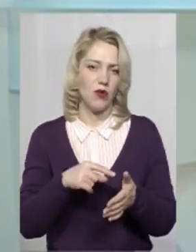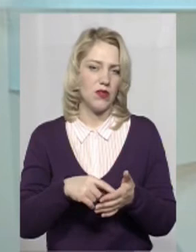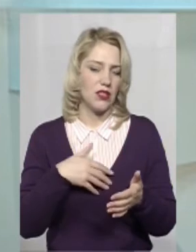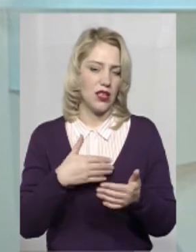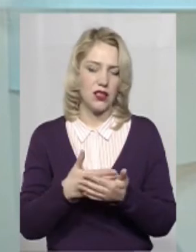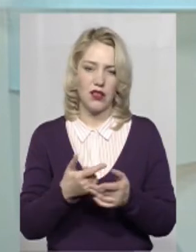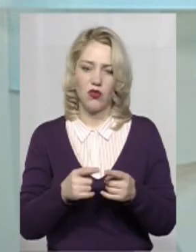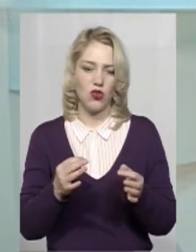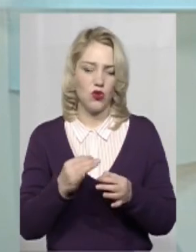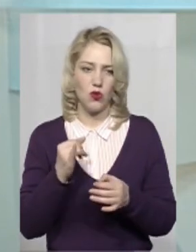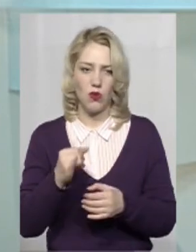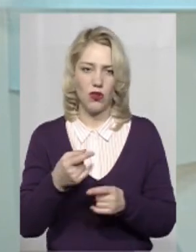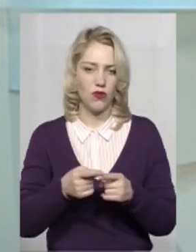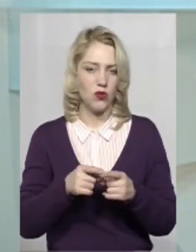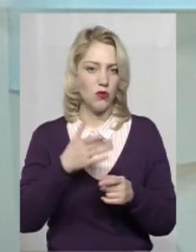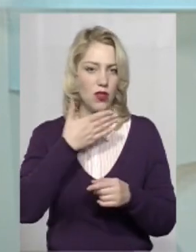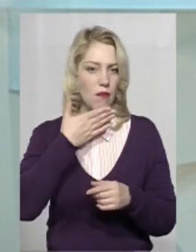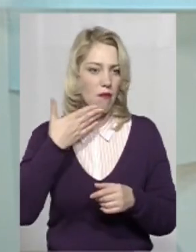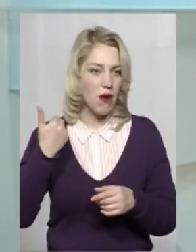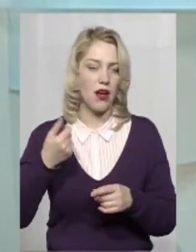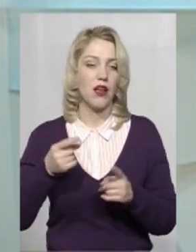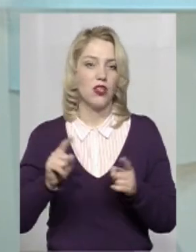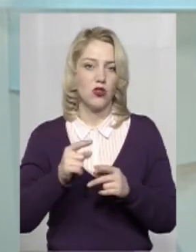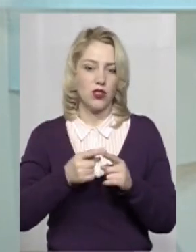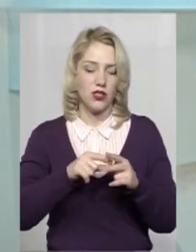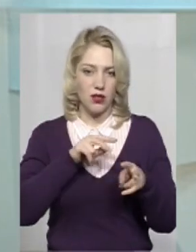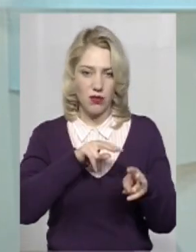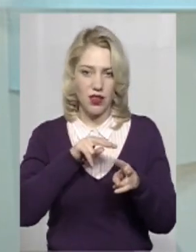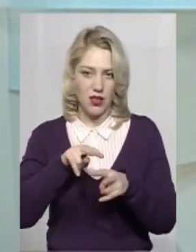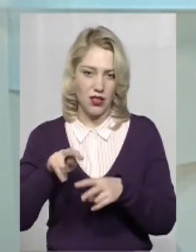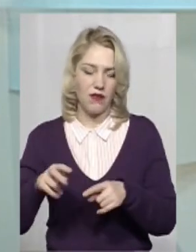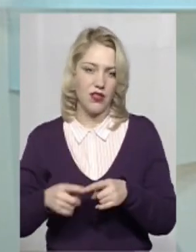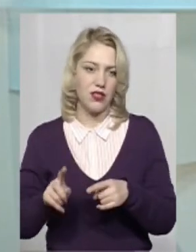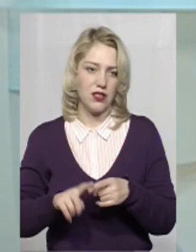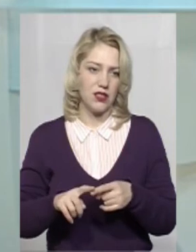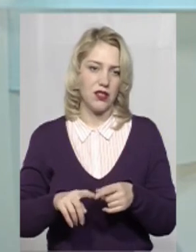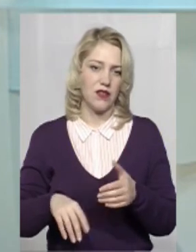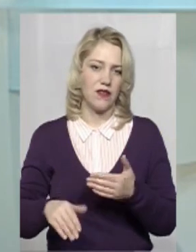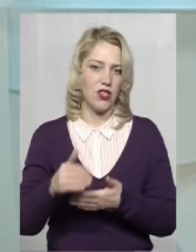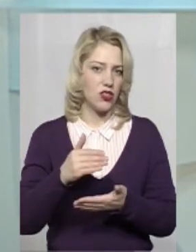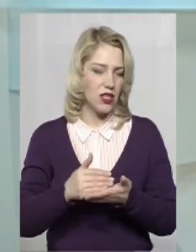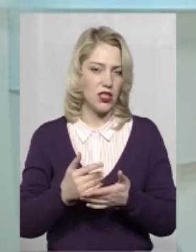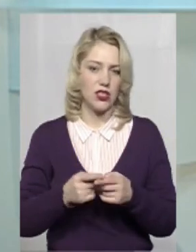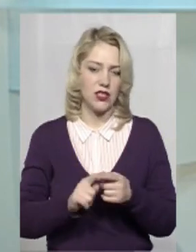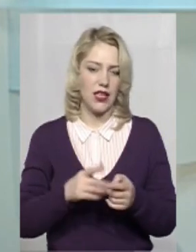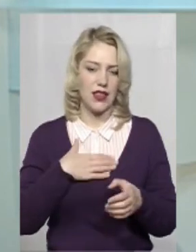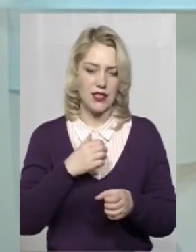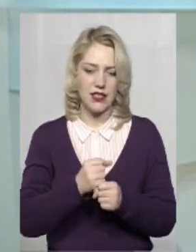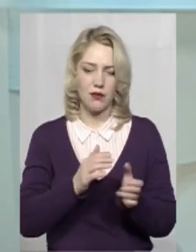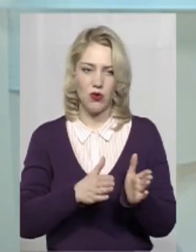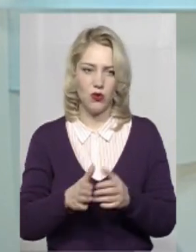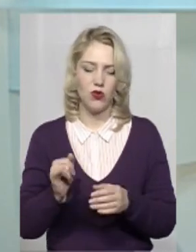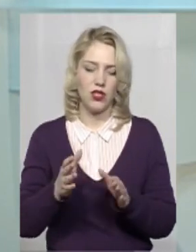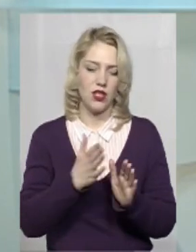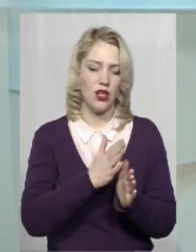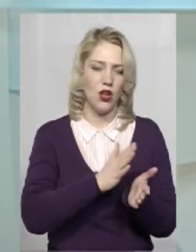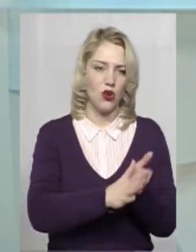активно, нічого в цьому поганого нема, що за цим дивляться всі. Це, врешті-решт, дуже дисциплінує і розпорядника